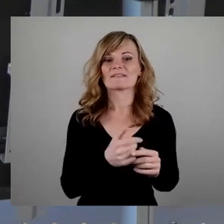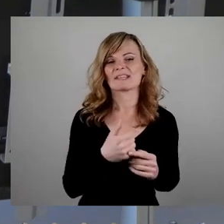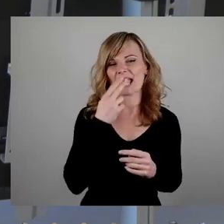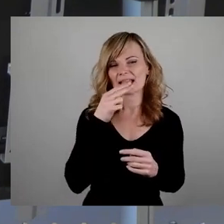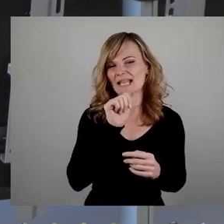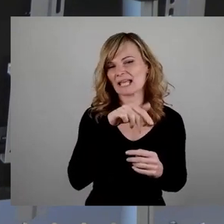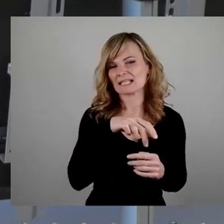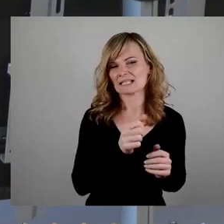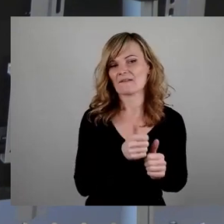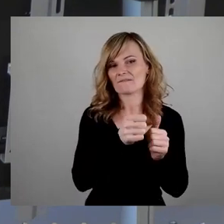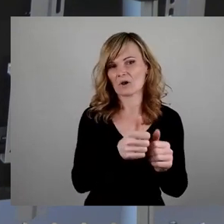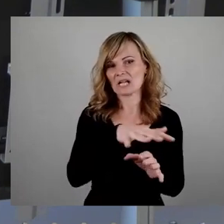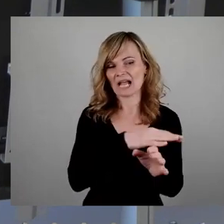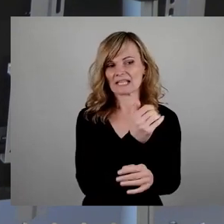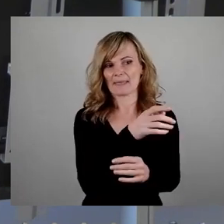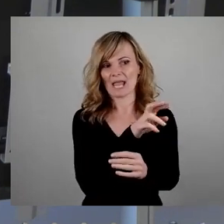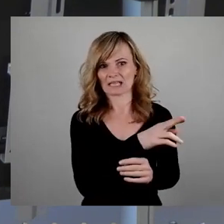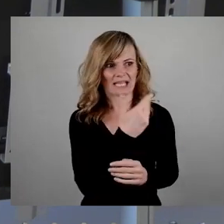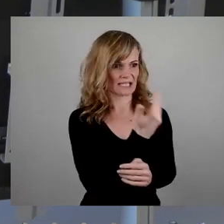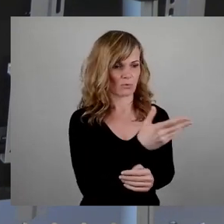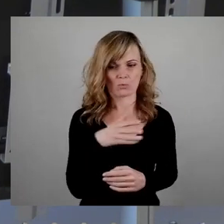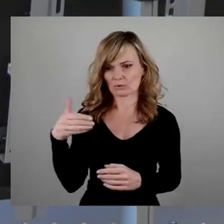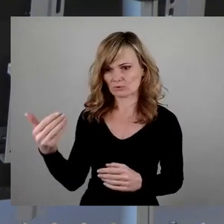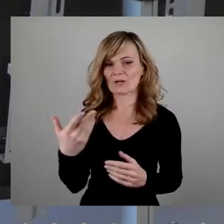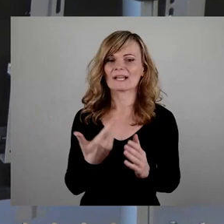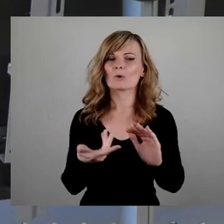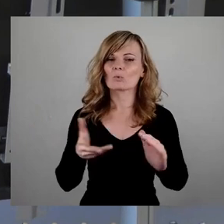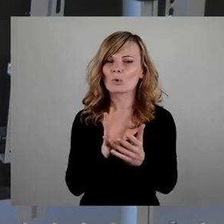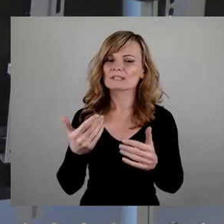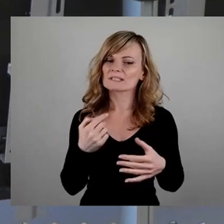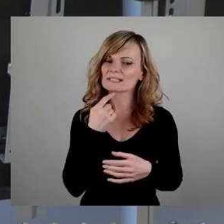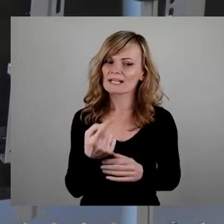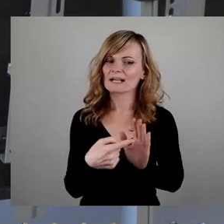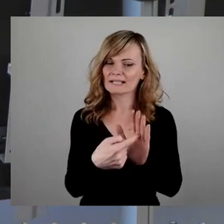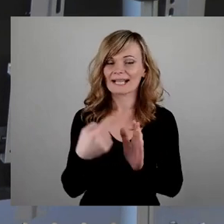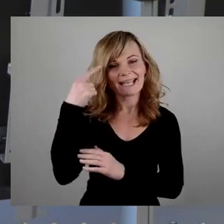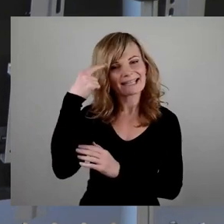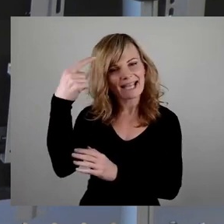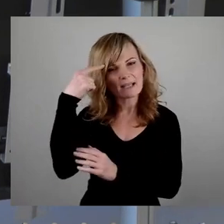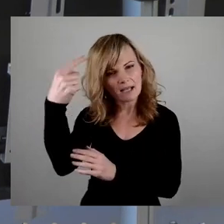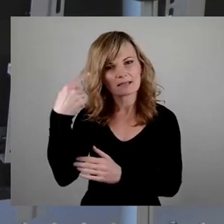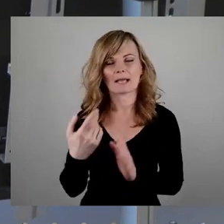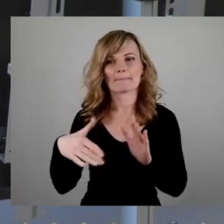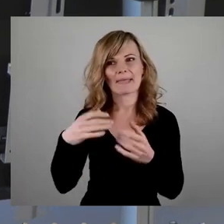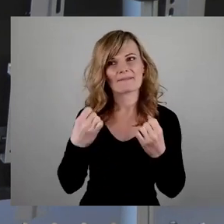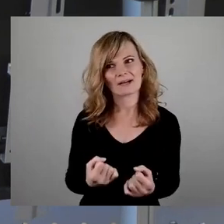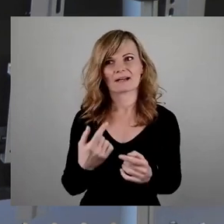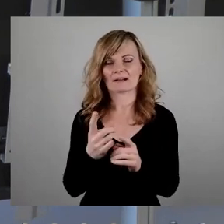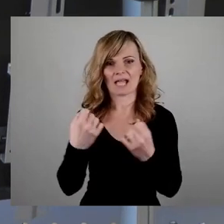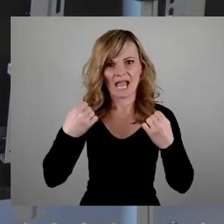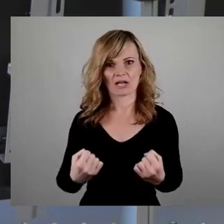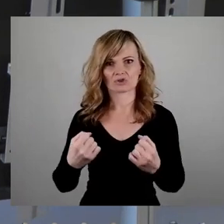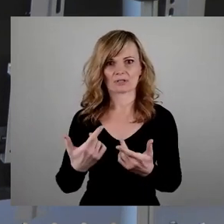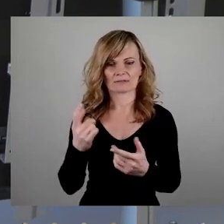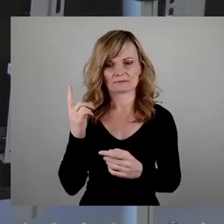kurzen geschichtlichen Abriss verdeutlichen, dass das Gedenken seither mehrfach im Sinne der herrschenden Doktrin gedeutet